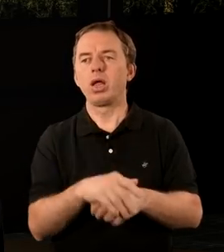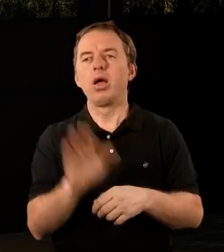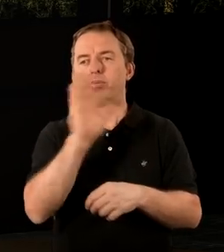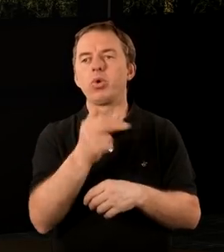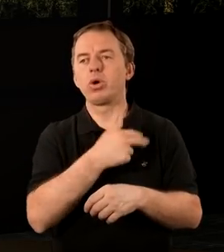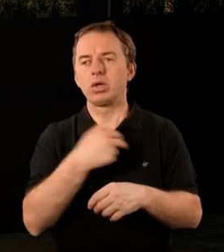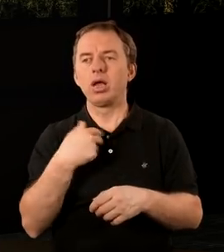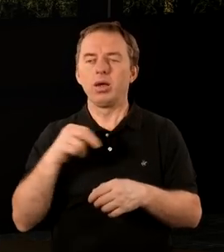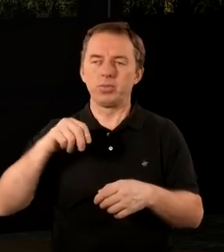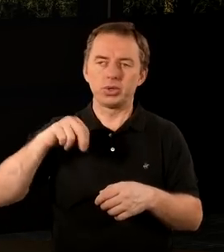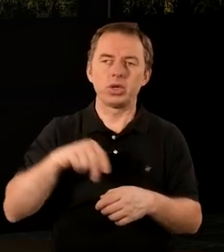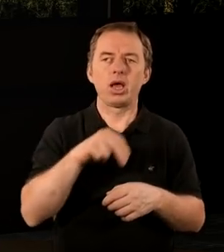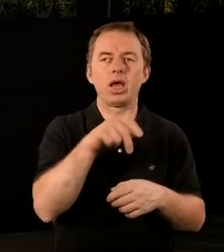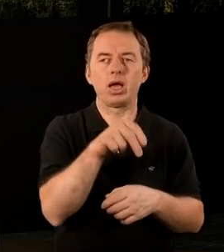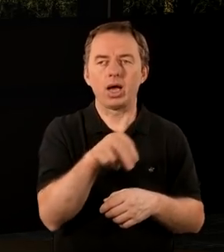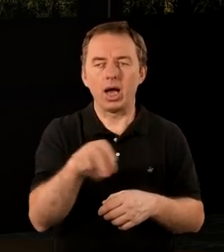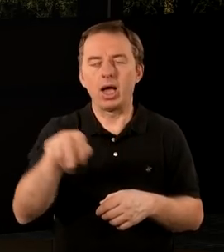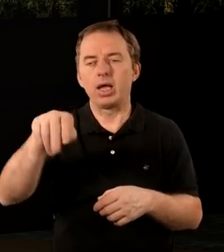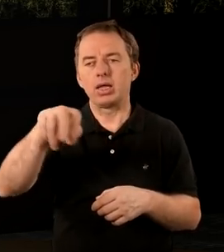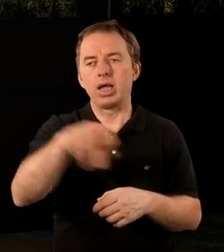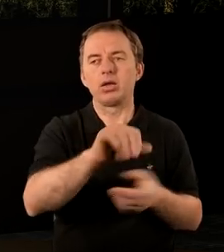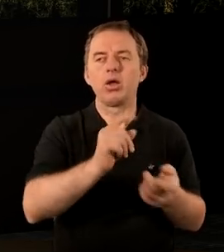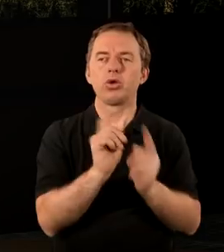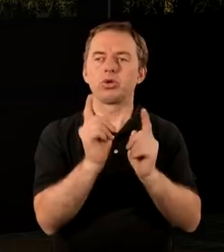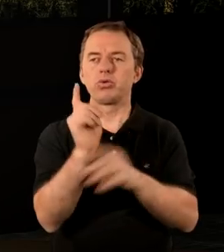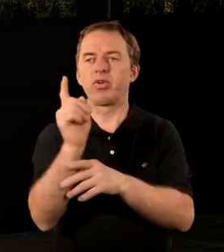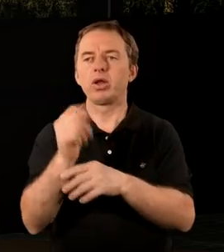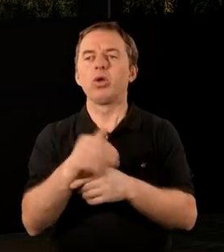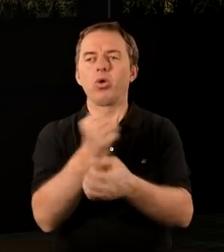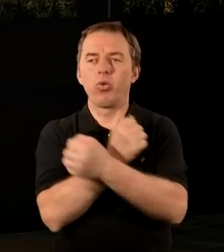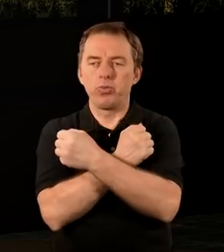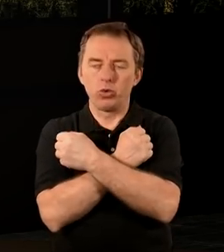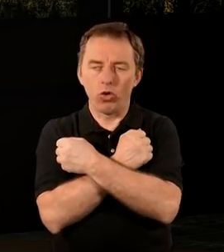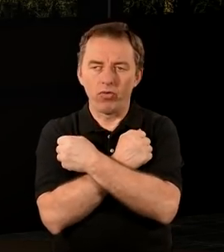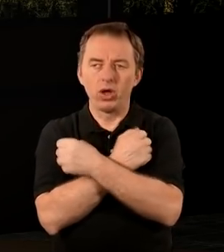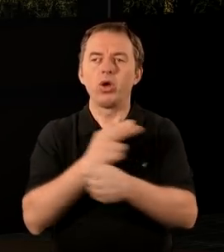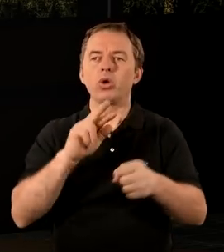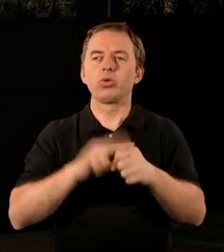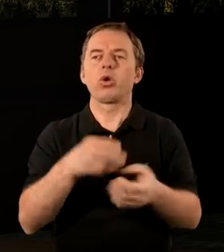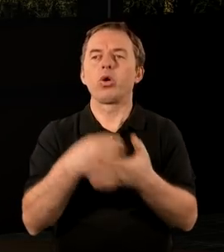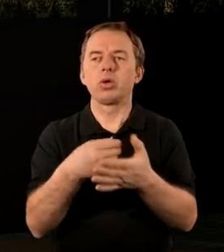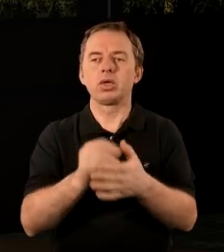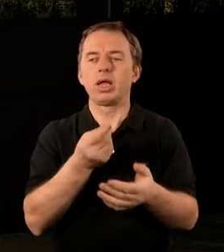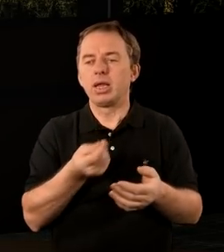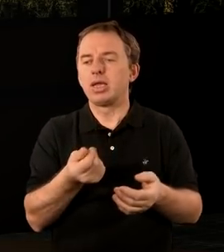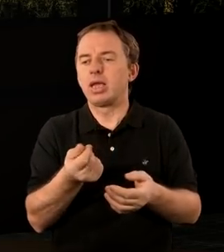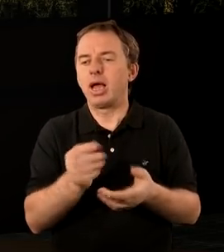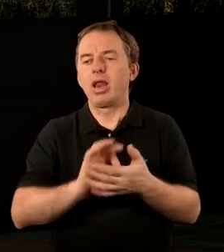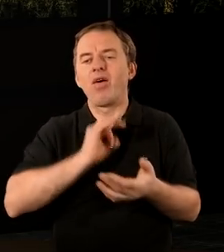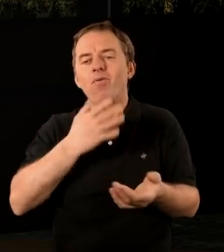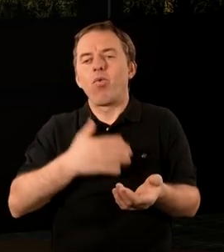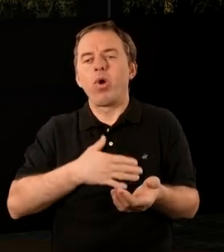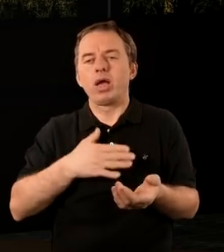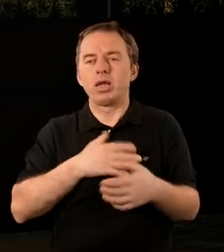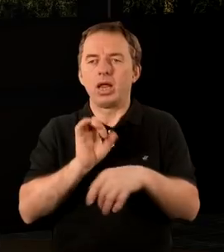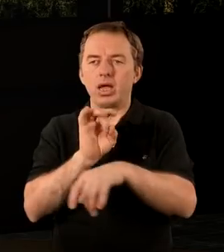czyli Bóg z nami. I on się przechadza, tutaj czytaliśmy wcześniej, że to jest ten, który nas umiłował i który odkupił nas za cenę swojej własnej